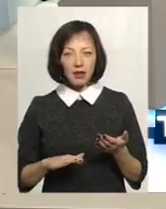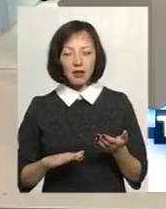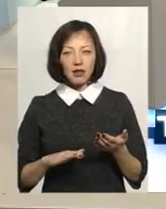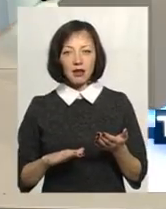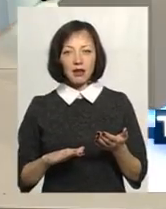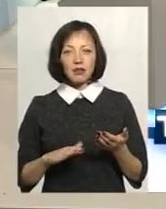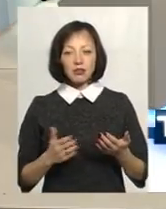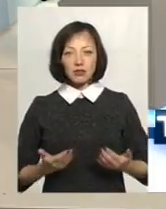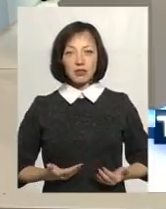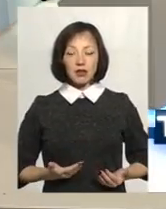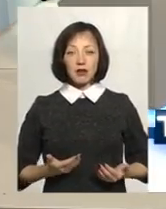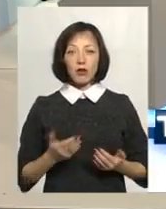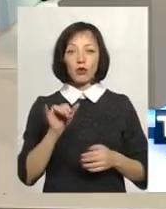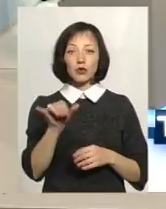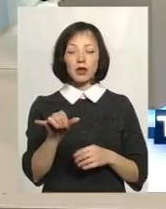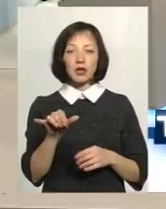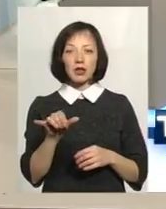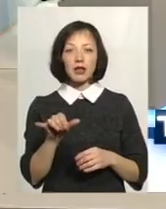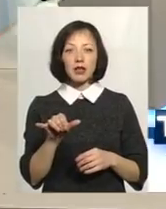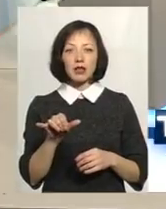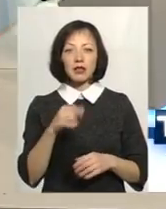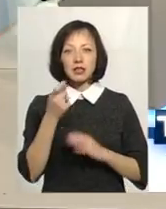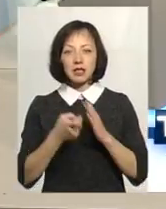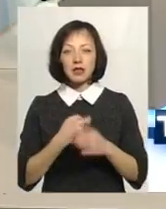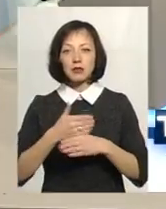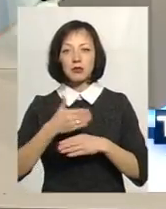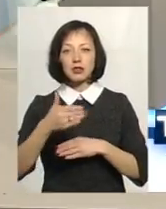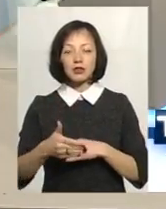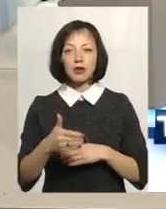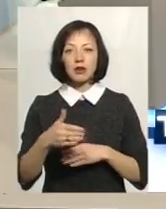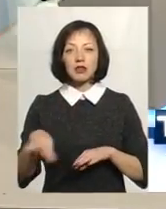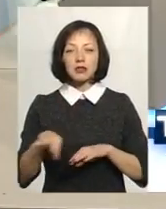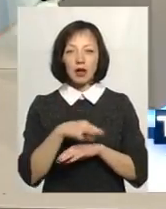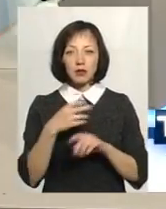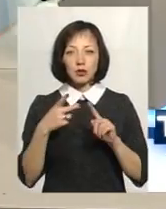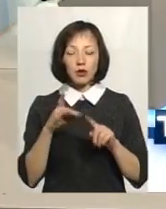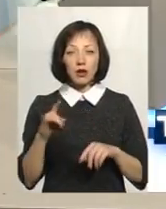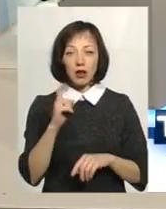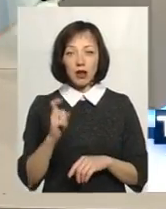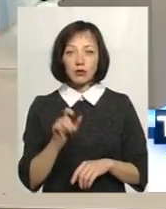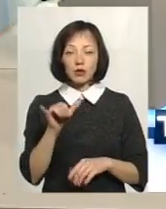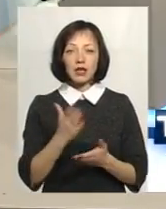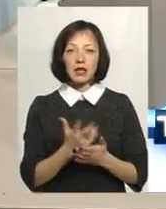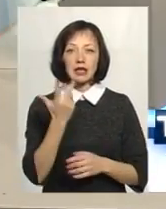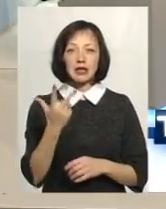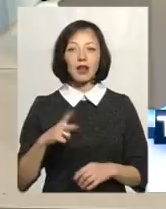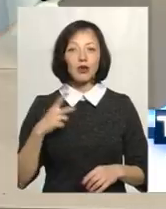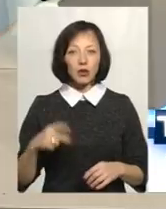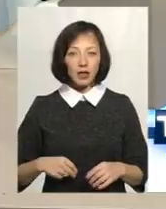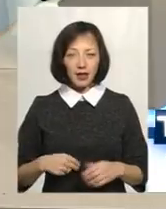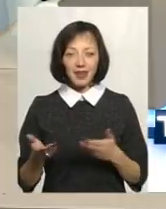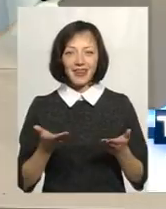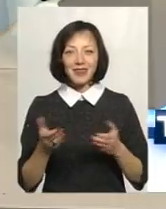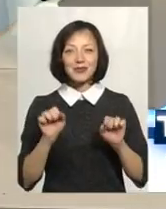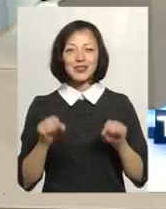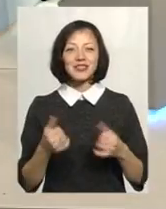продовжувати життя. В неї, як я вже дізналася піжніше, вона вийшла в другий заміж, в неї є три доньки, які,